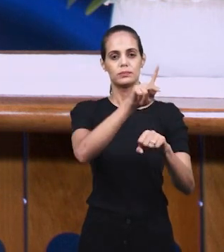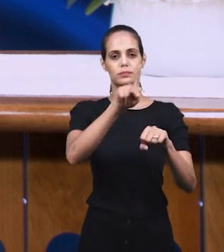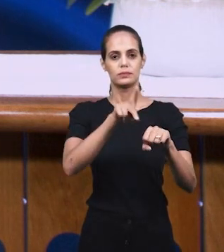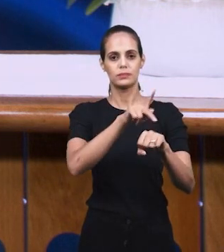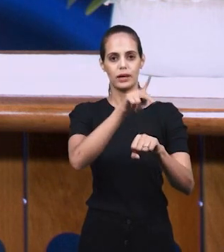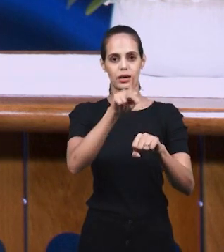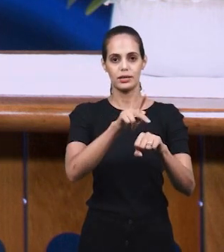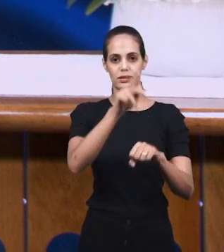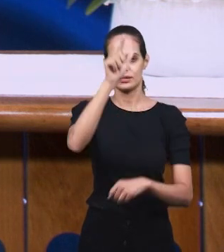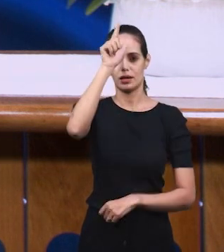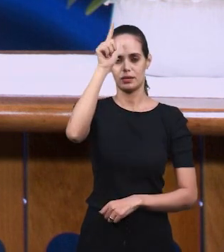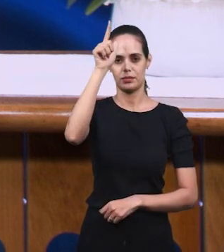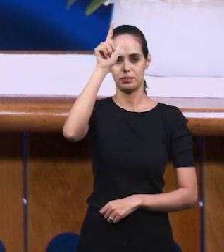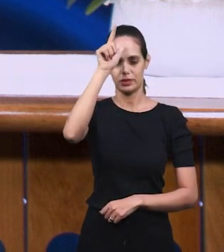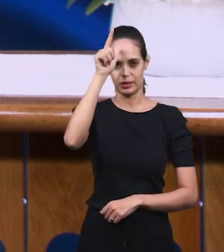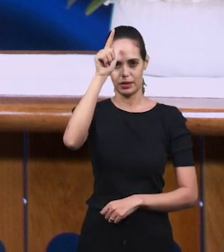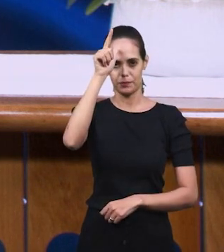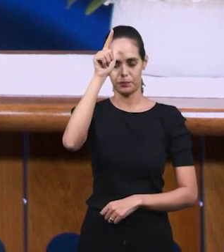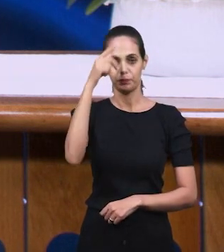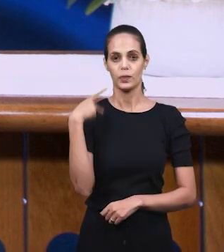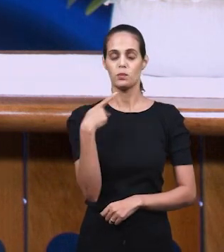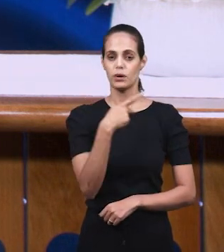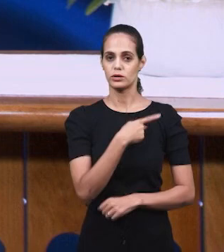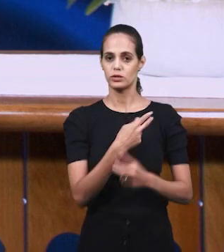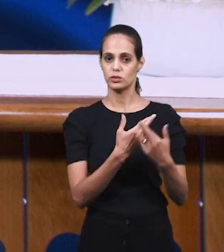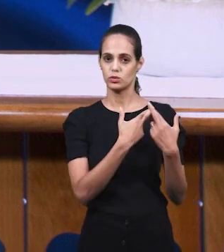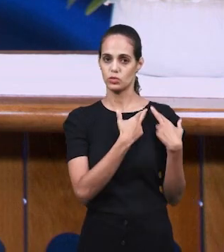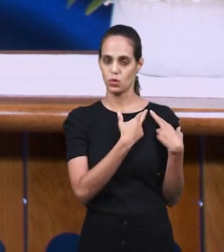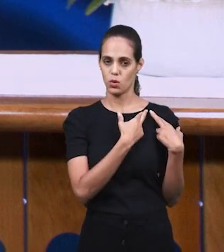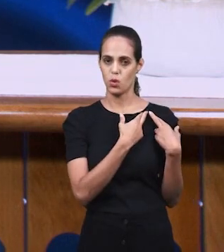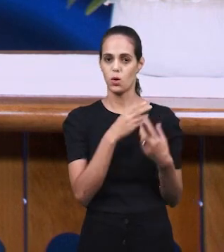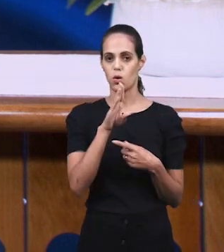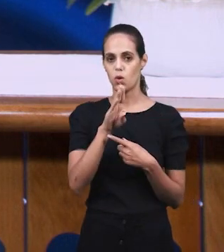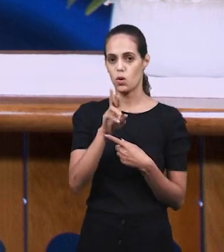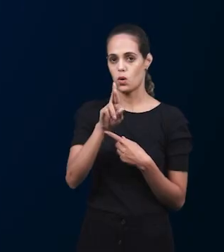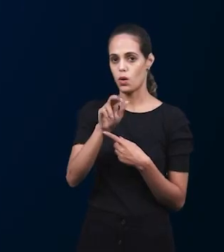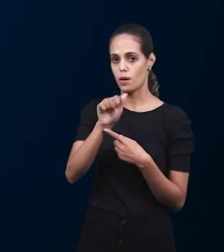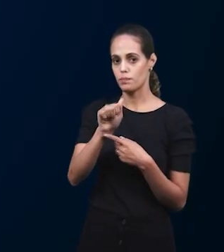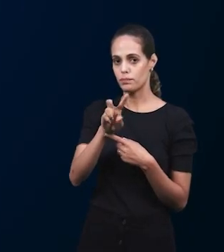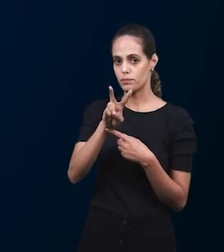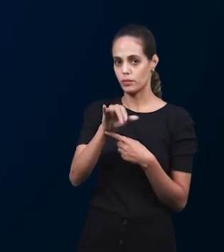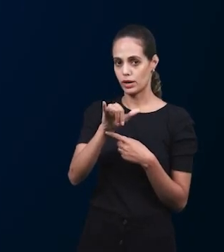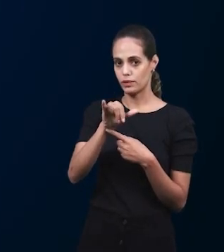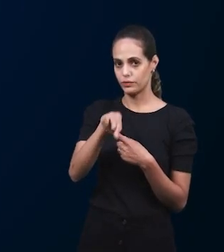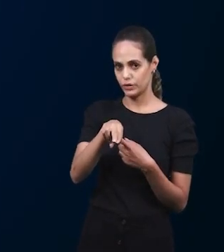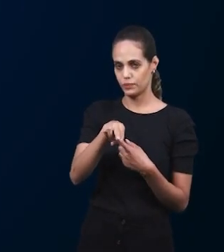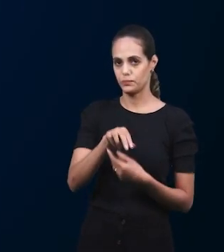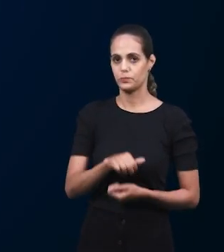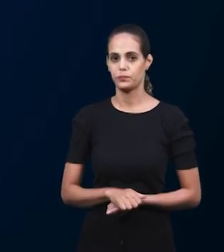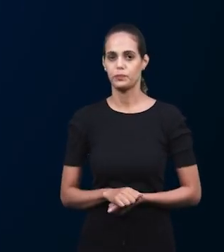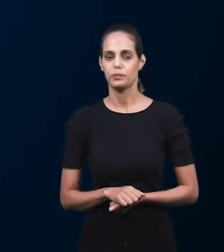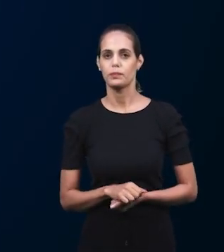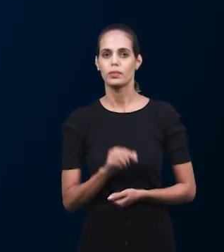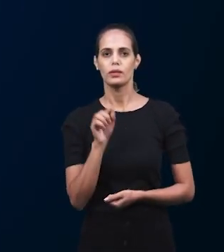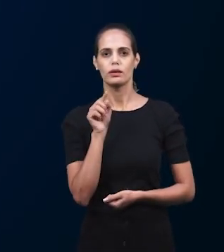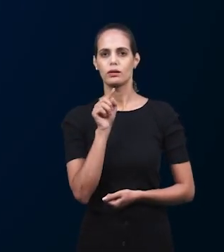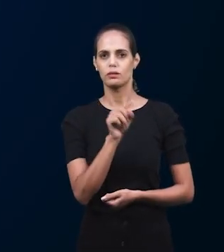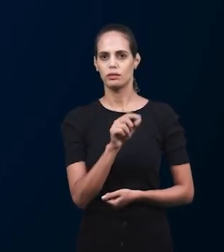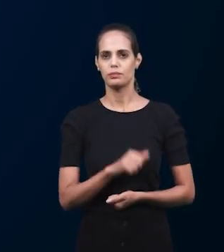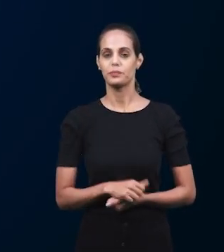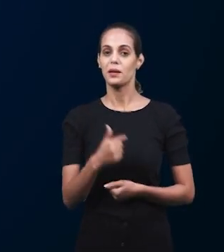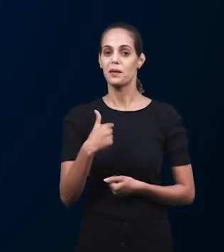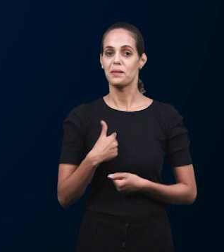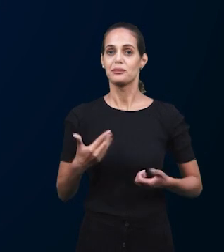чьим пастором является пастор Рикардо Бравин, и она скажет на немецком языке.